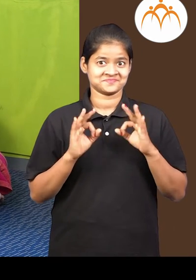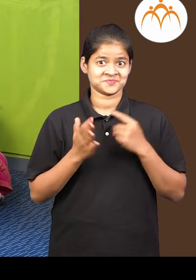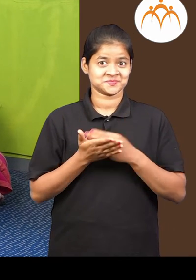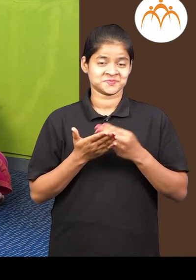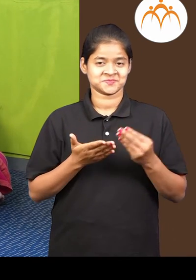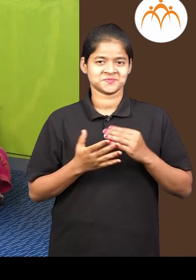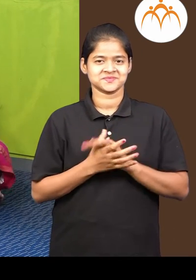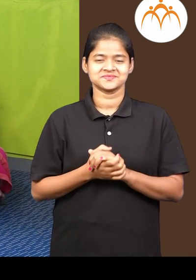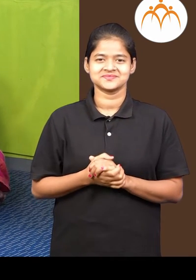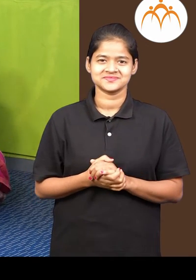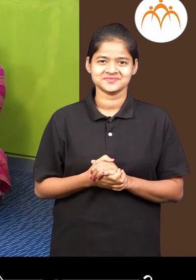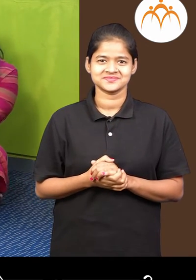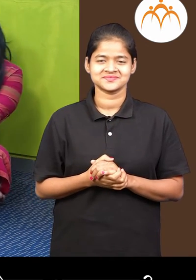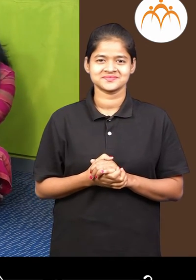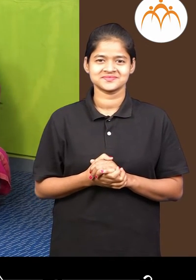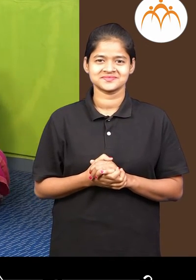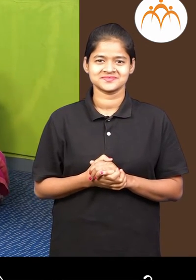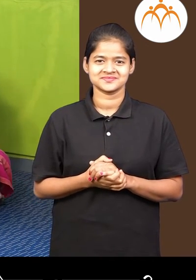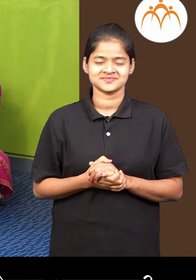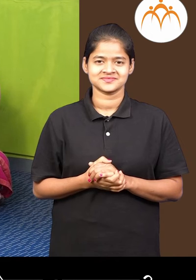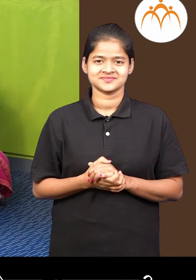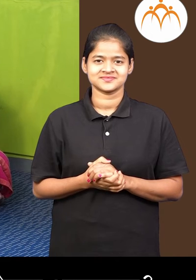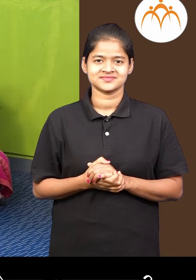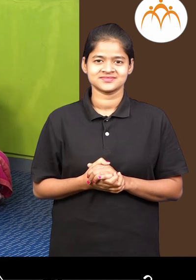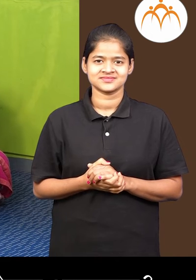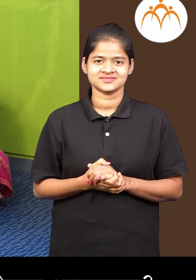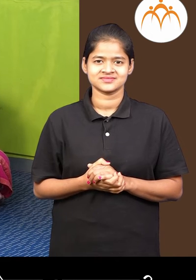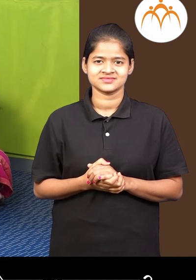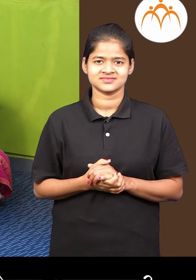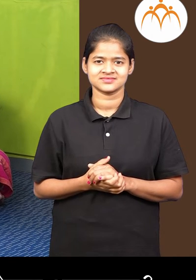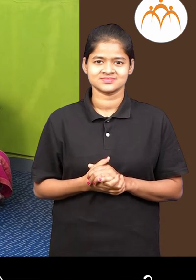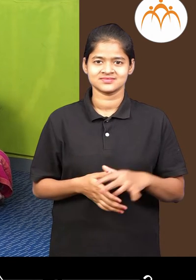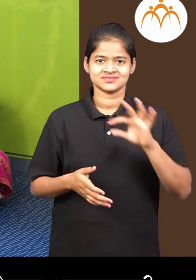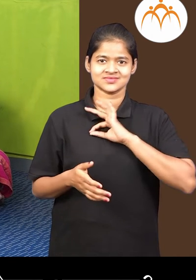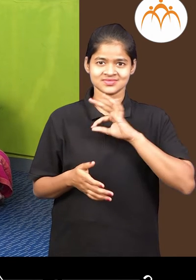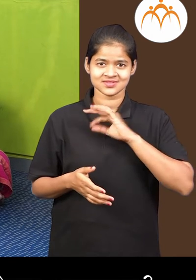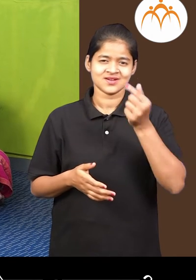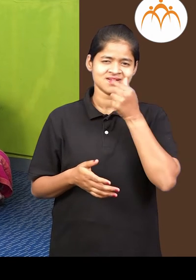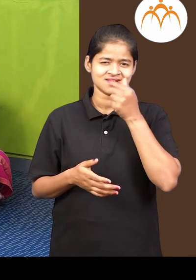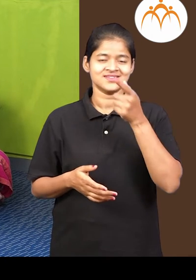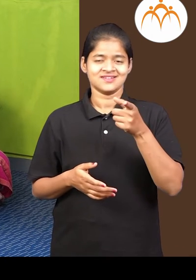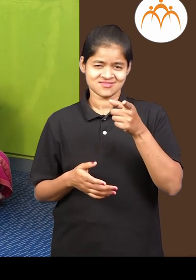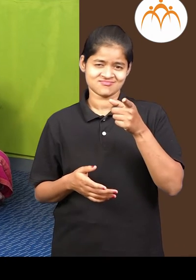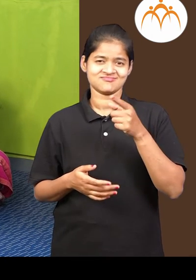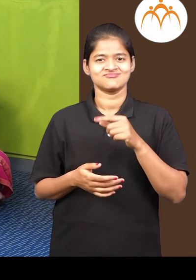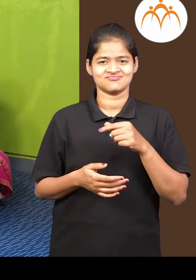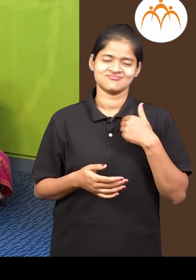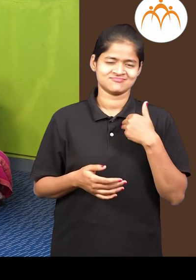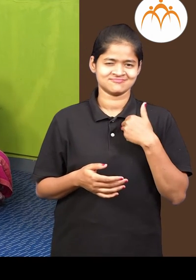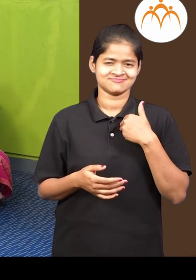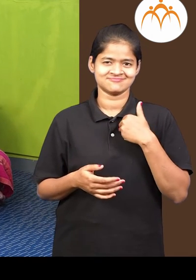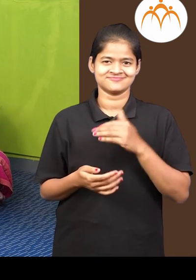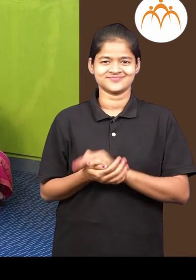this is problem you pick this one How are to pick one? My What?